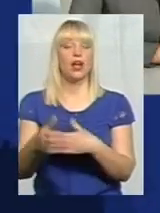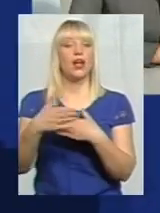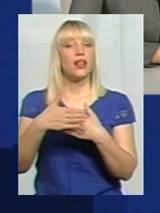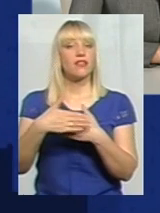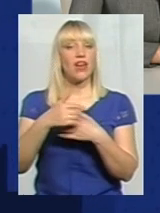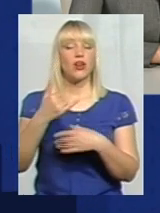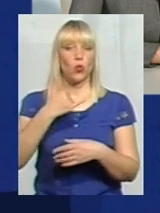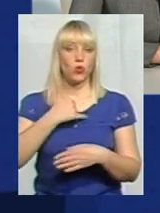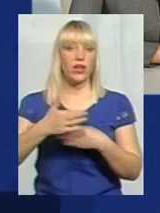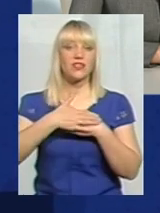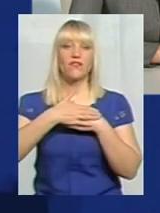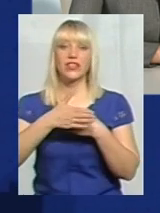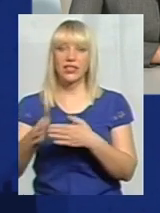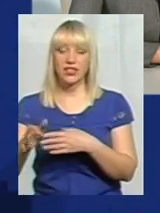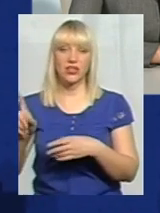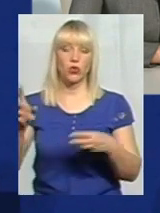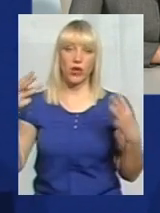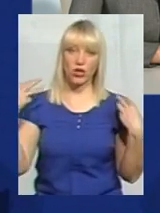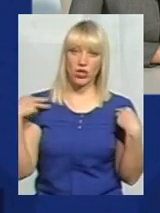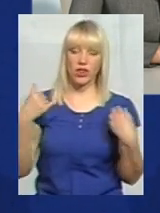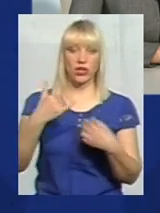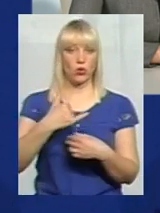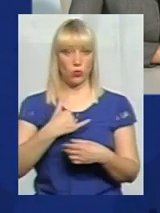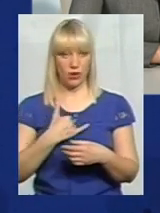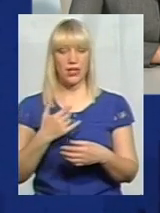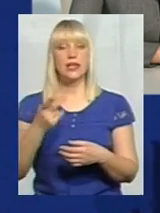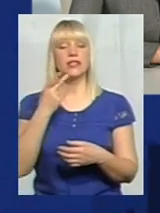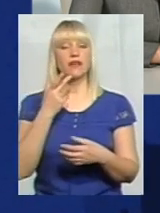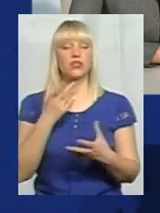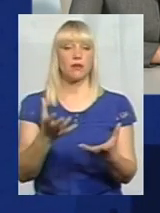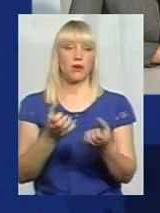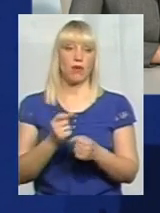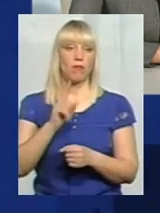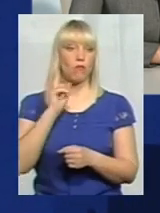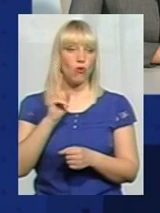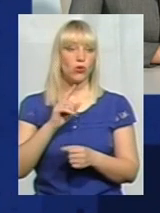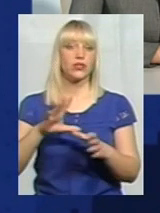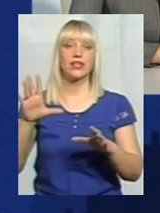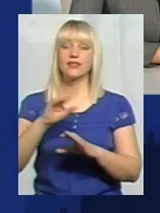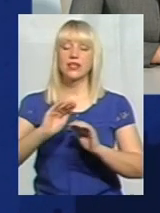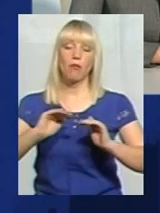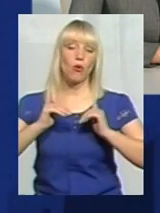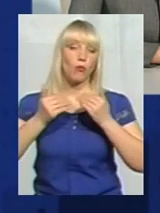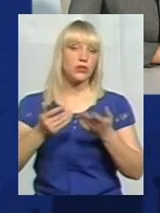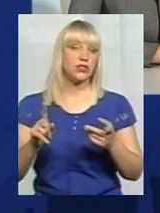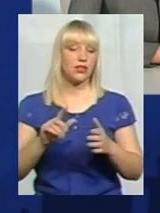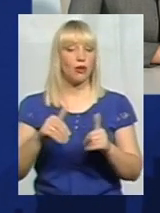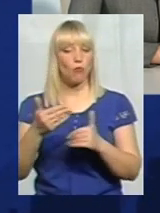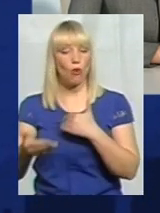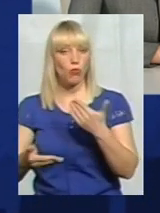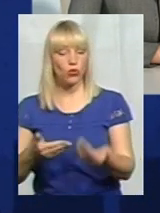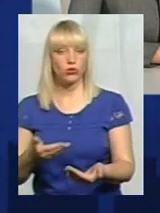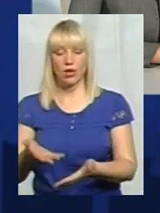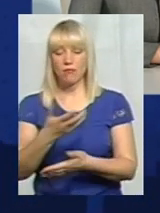відкриті, що в навчальника, що в мене, ми завжди приймаємо молодь, і всі пропозиції, які пропонують, ми розглядаємо,